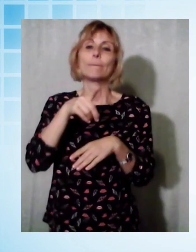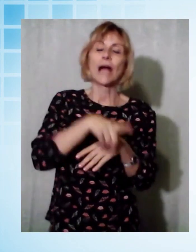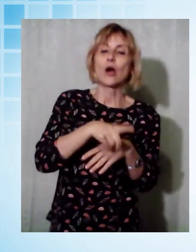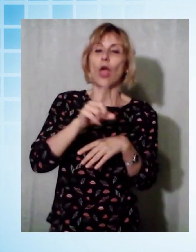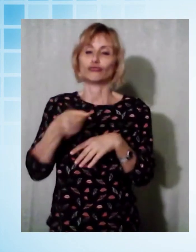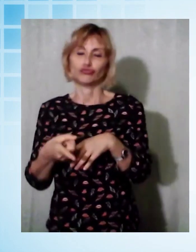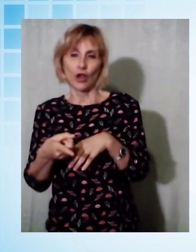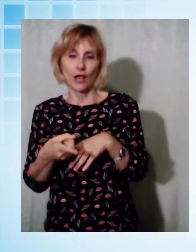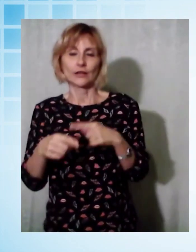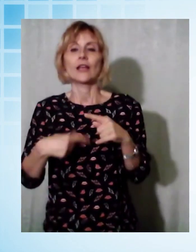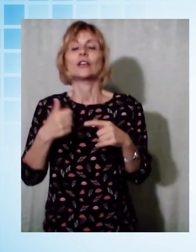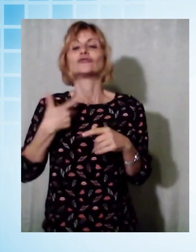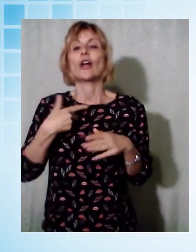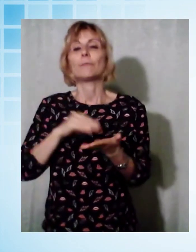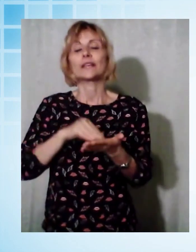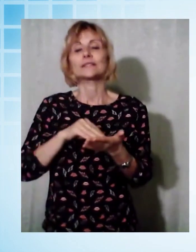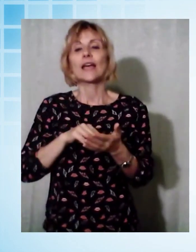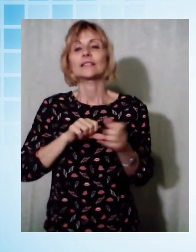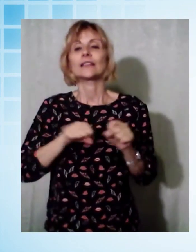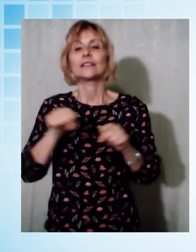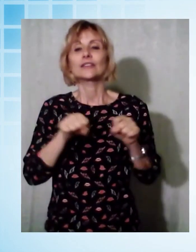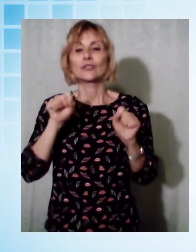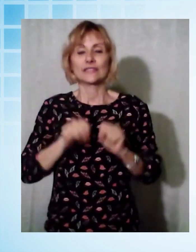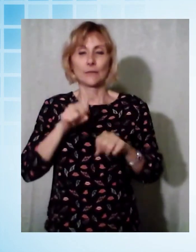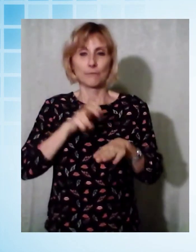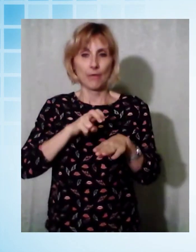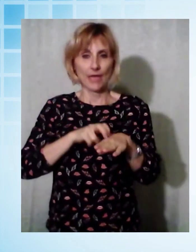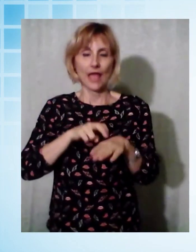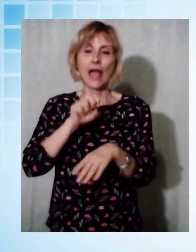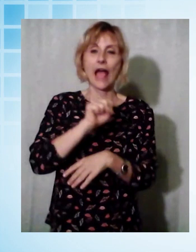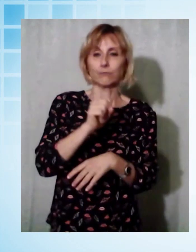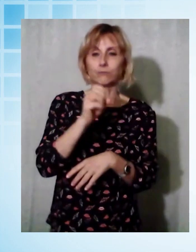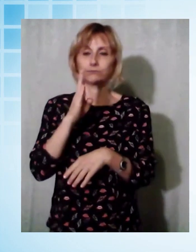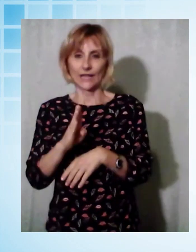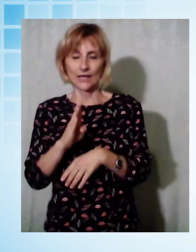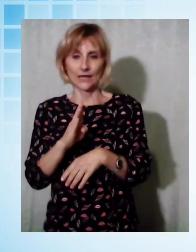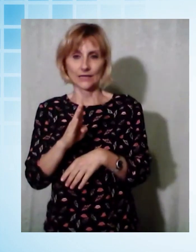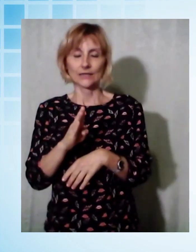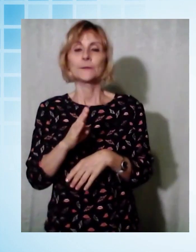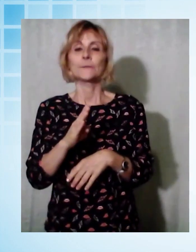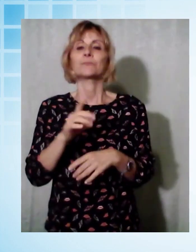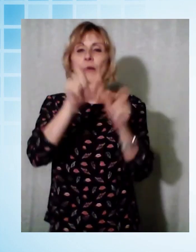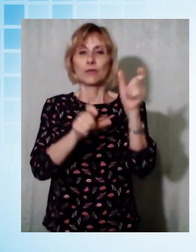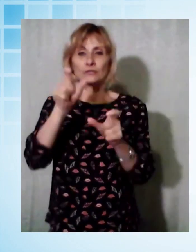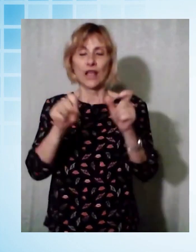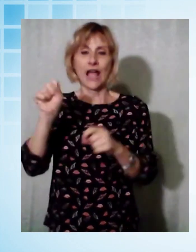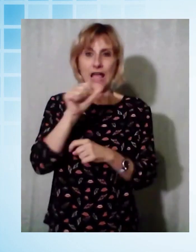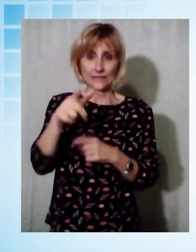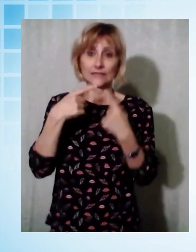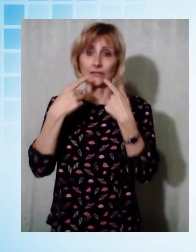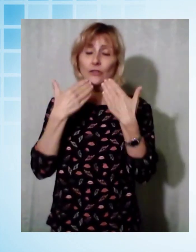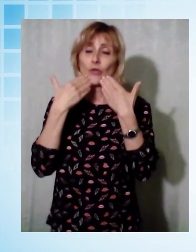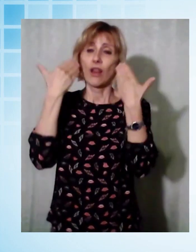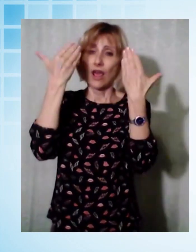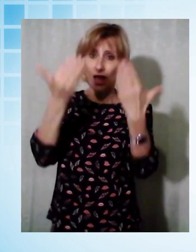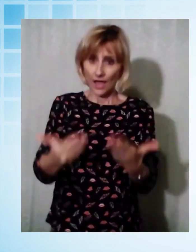anche il medico della direzione sanitaria di presidio Alba Bianchi. Il personale dell'Asra ha espresso un ringraziamento per questa